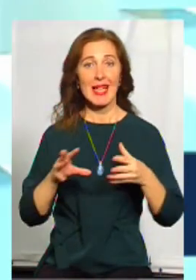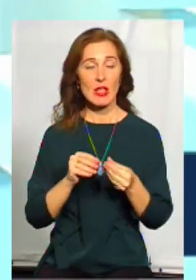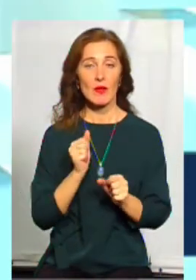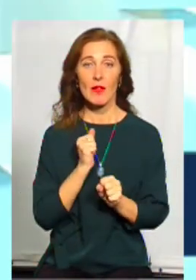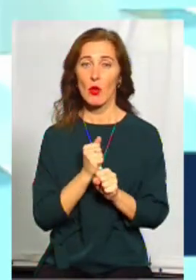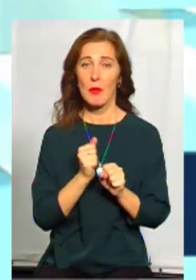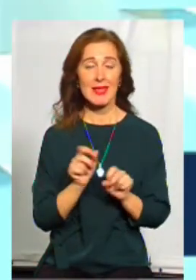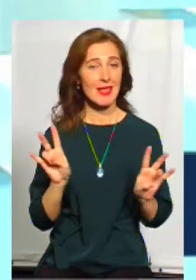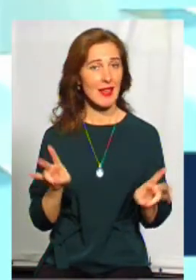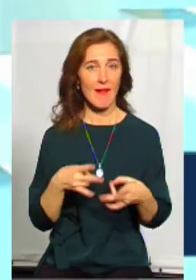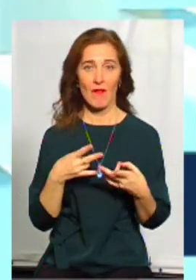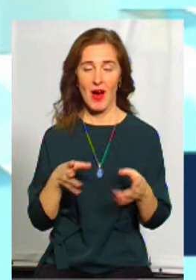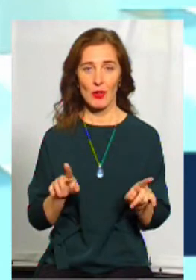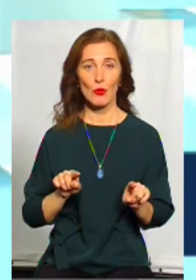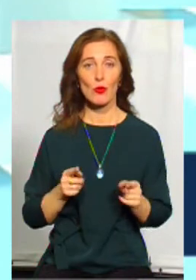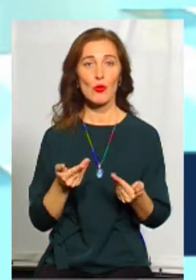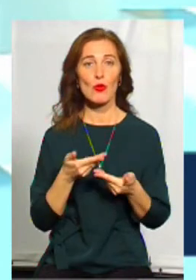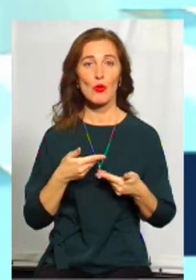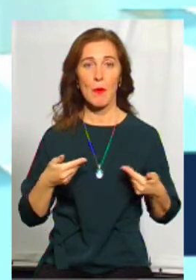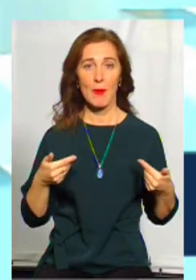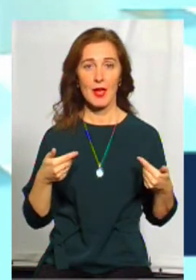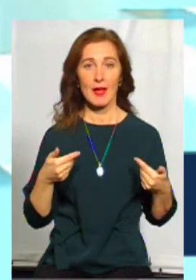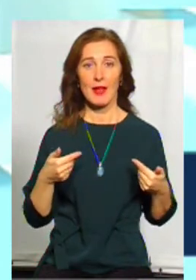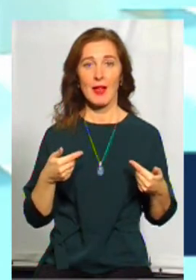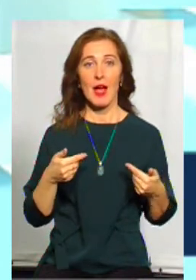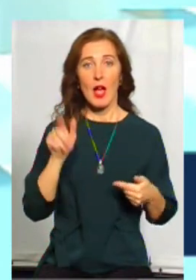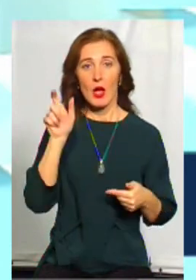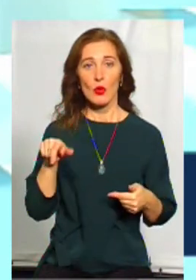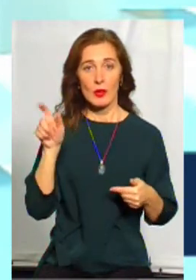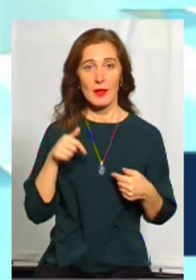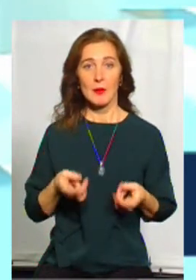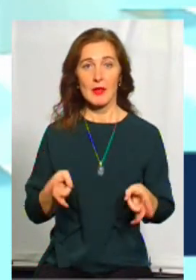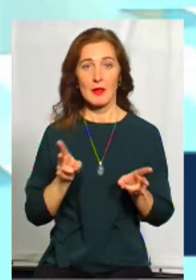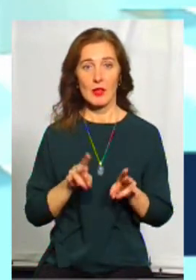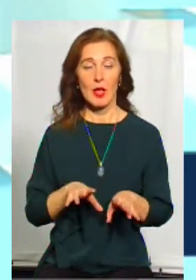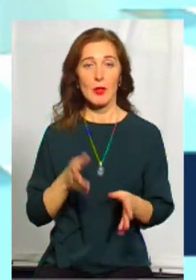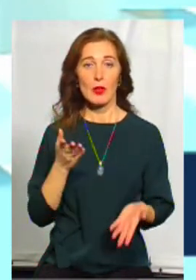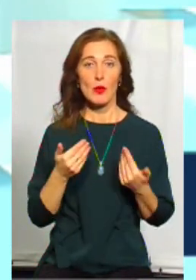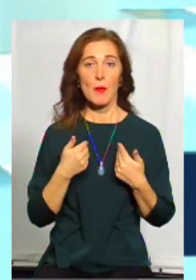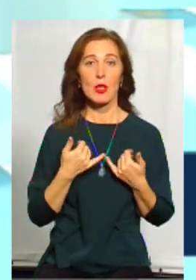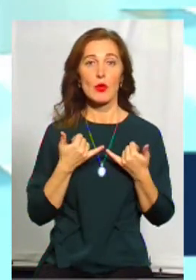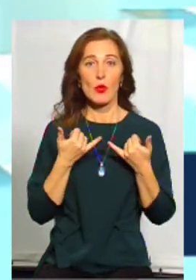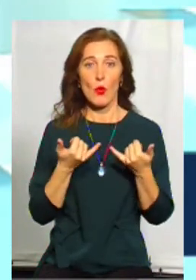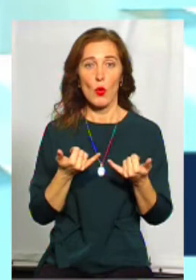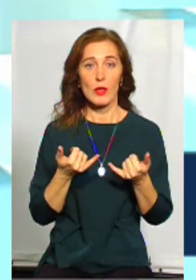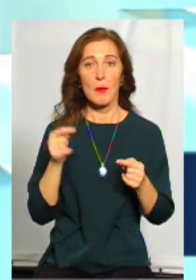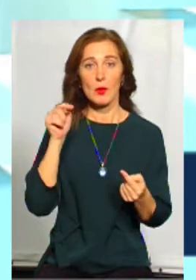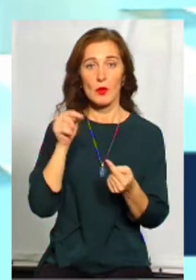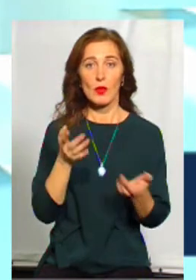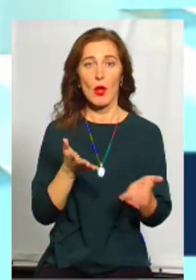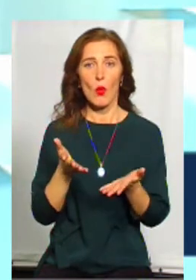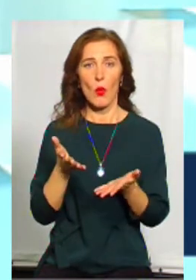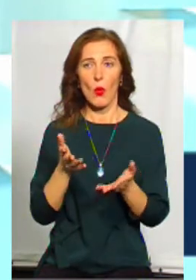варто, тому що ми виходимо за межі людяності. Якщо ми сьогодні протестуємо проти якогось звірства, а